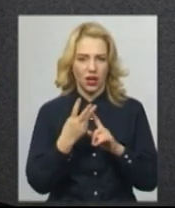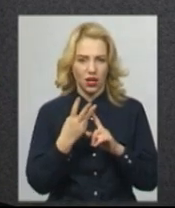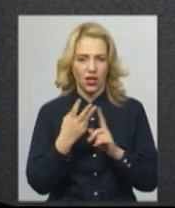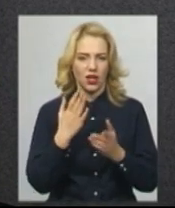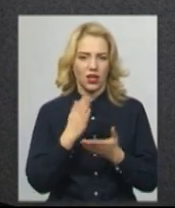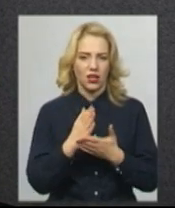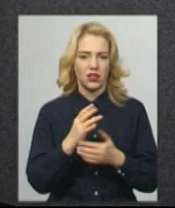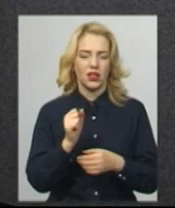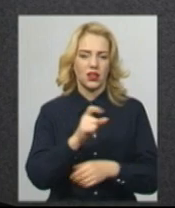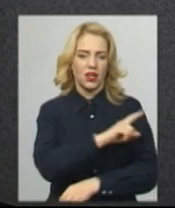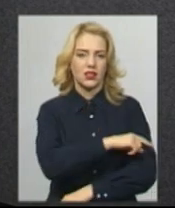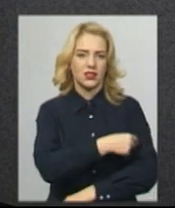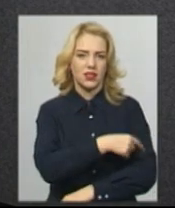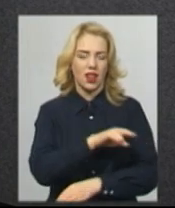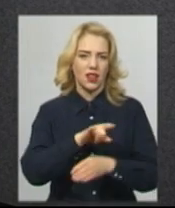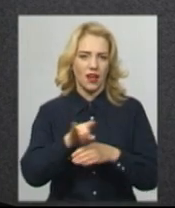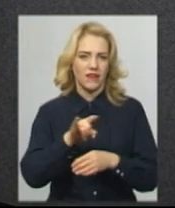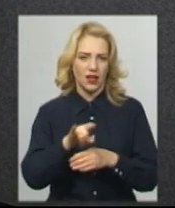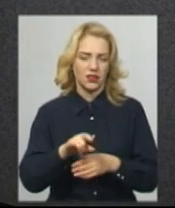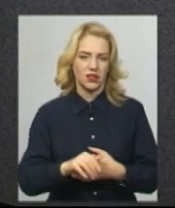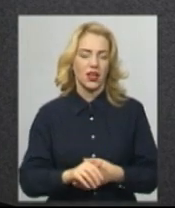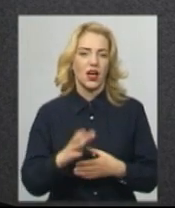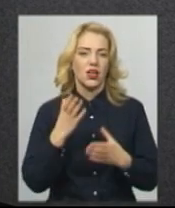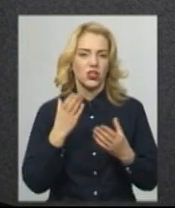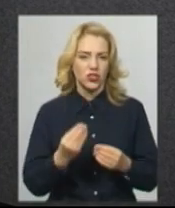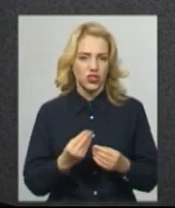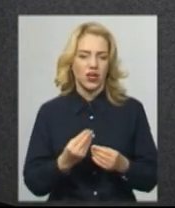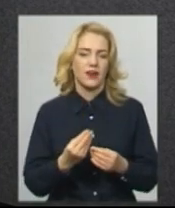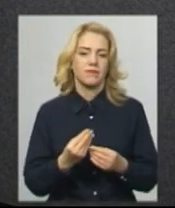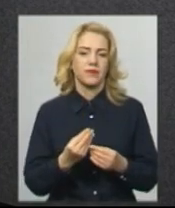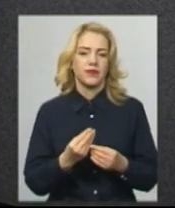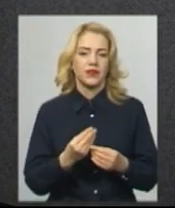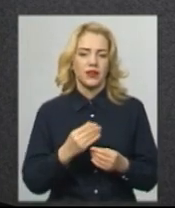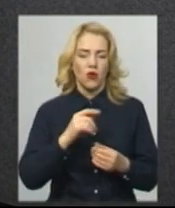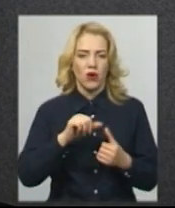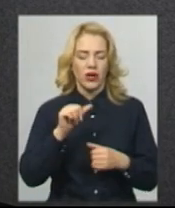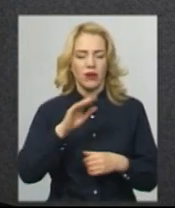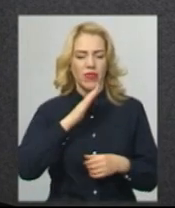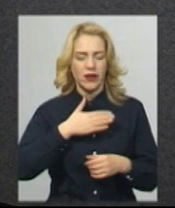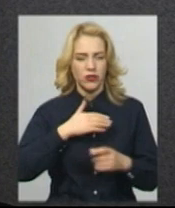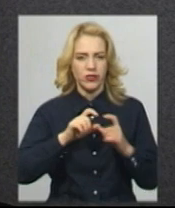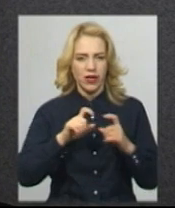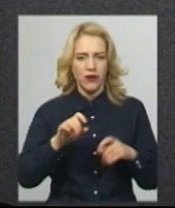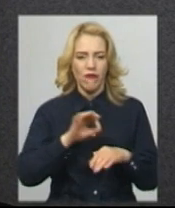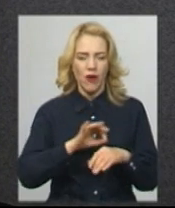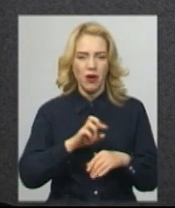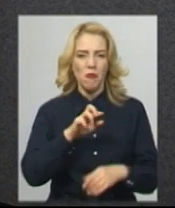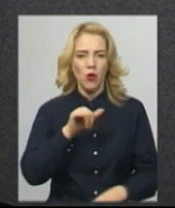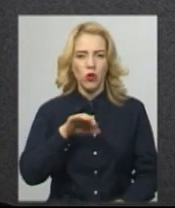санавіації. Крім нашого закладу, хворим з ботулізмом надавалася